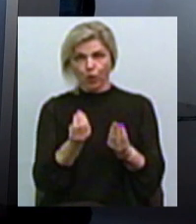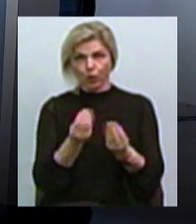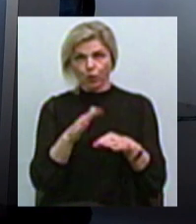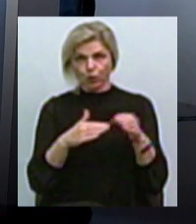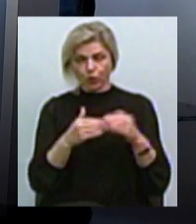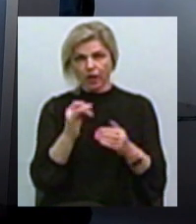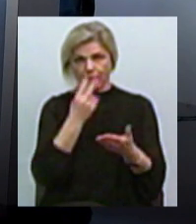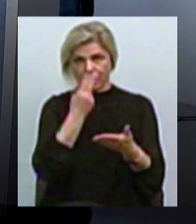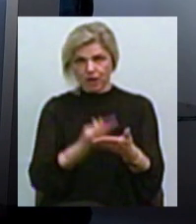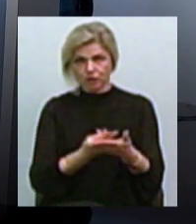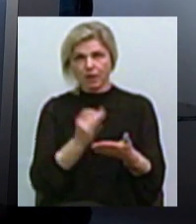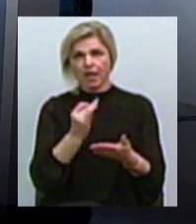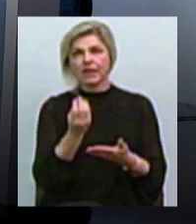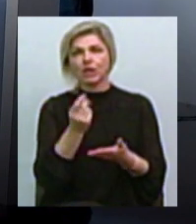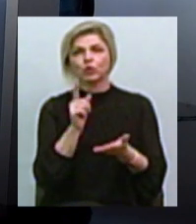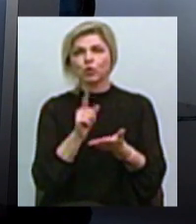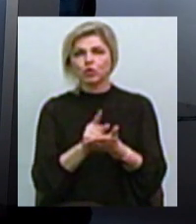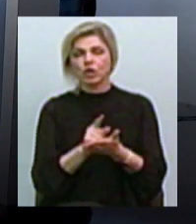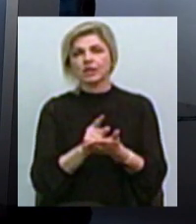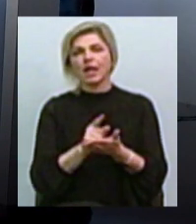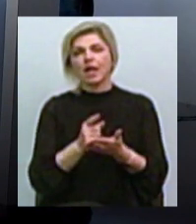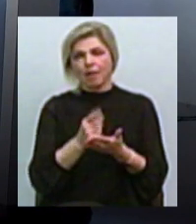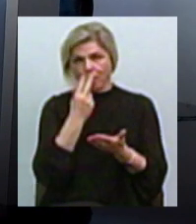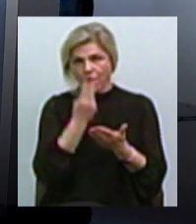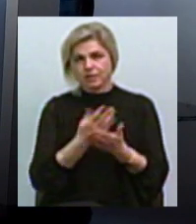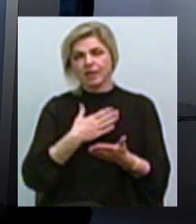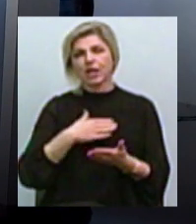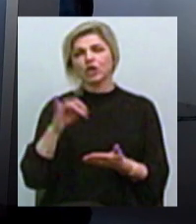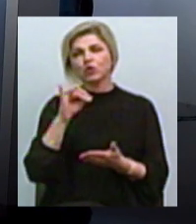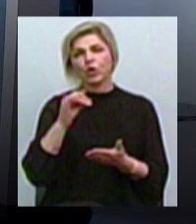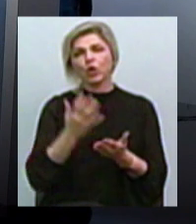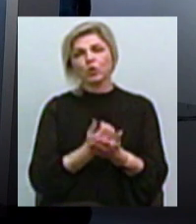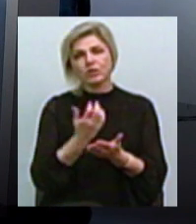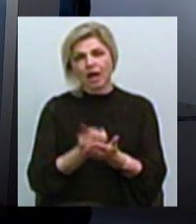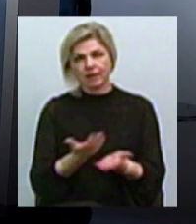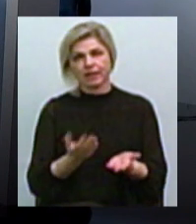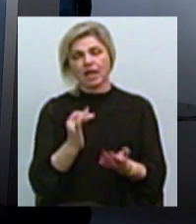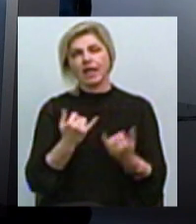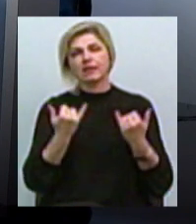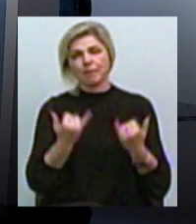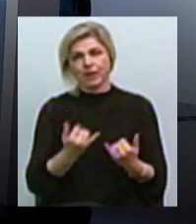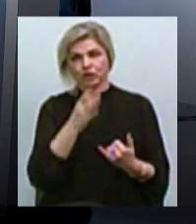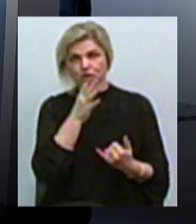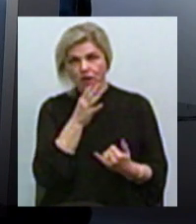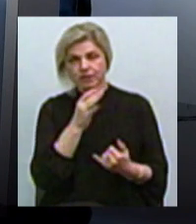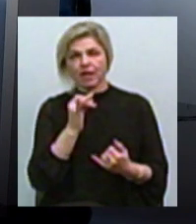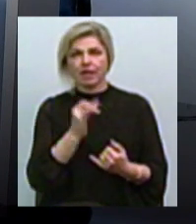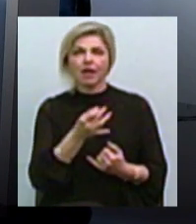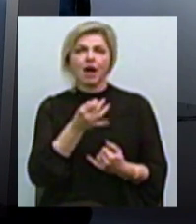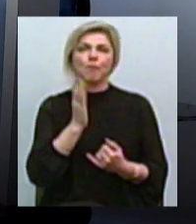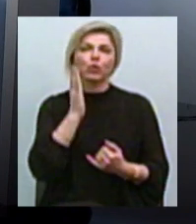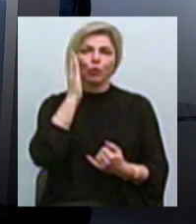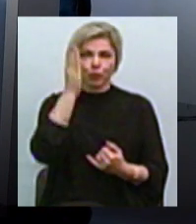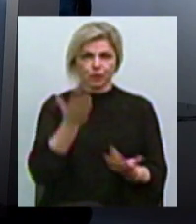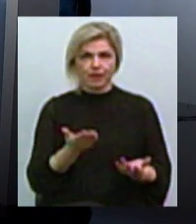фактично, гроші повинні відображати наші історичні якісь там досягнення, і теперішній час, і подобання майбутнє